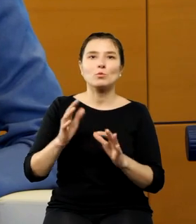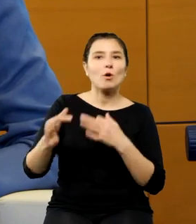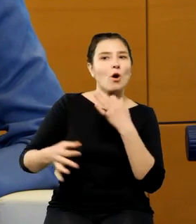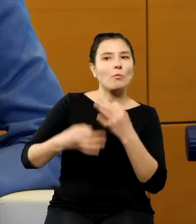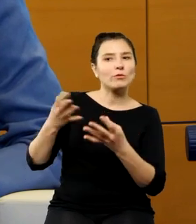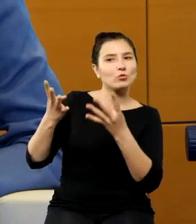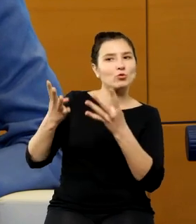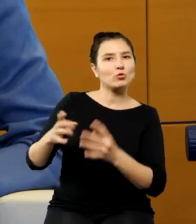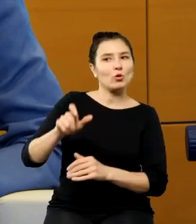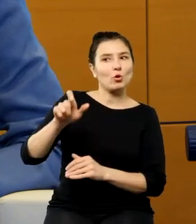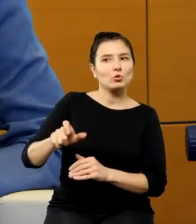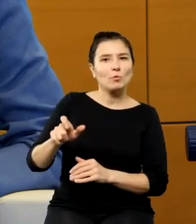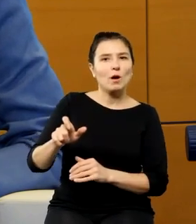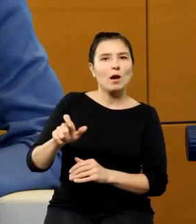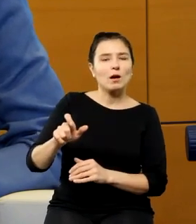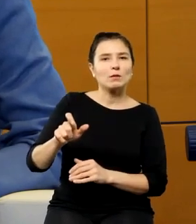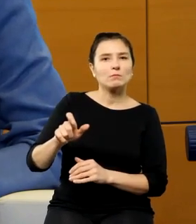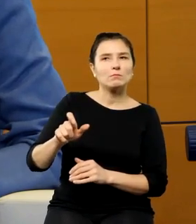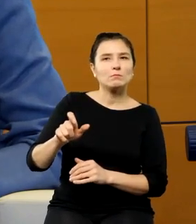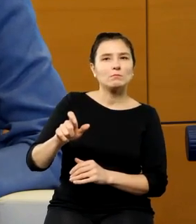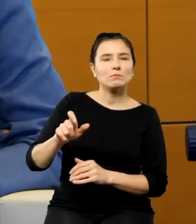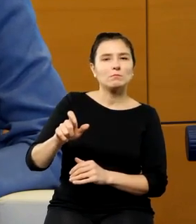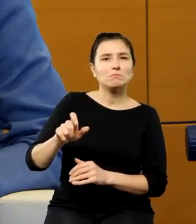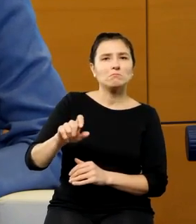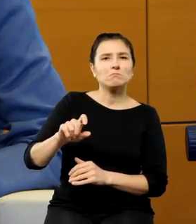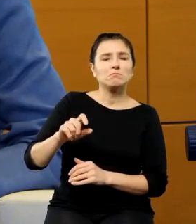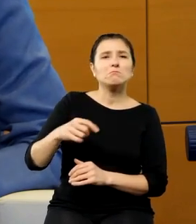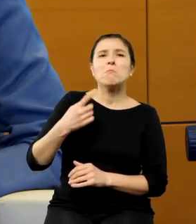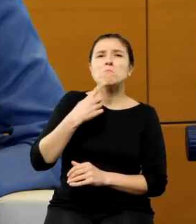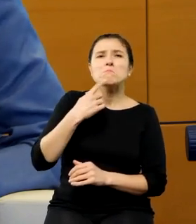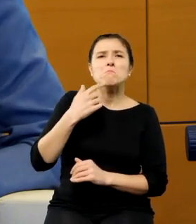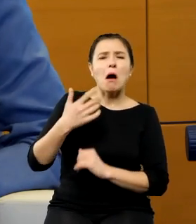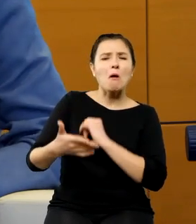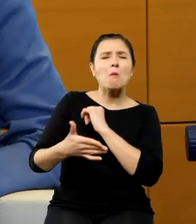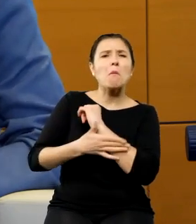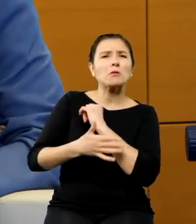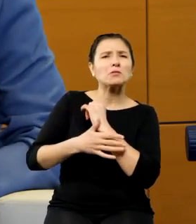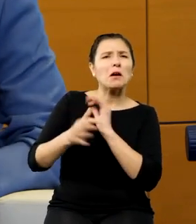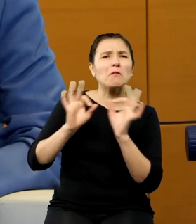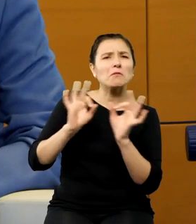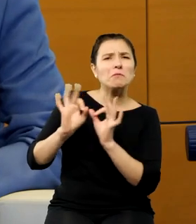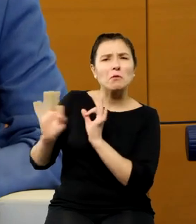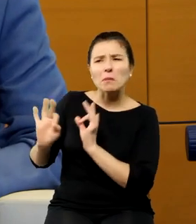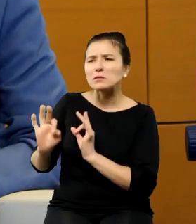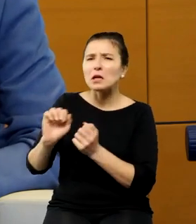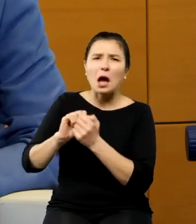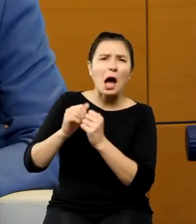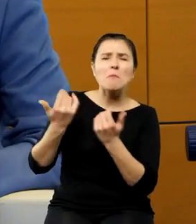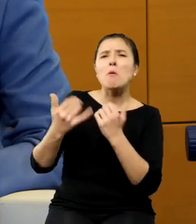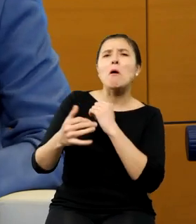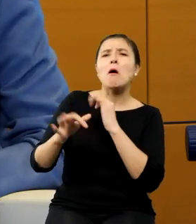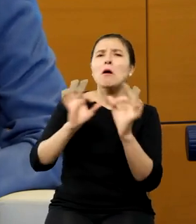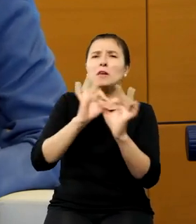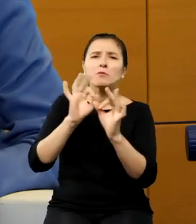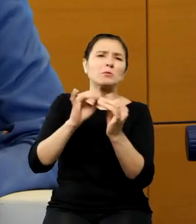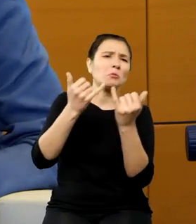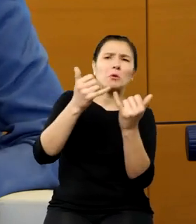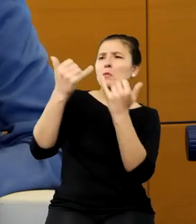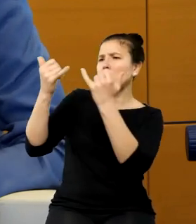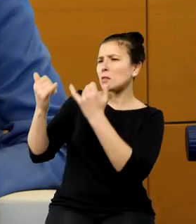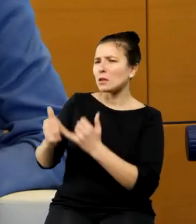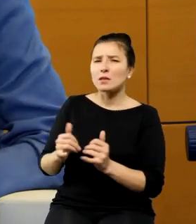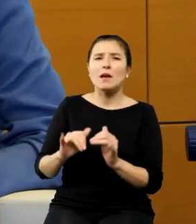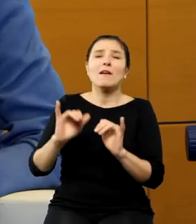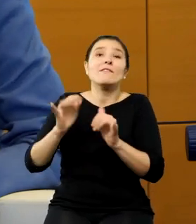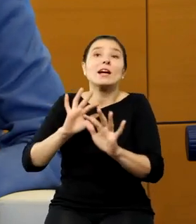kimś, o kim mamy tak mało źródeł. Te źródła są często sprzeczne. W jaki sposób, sposób interesujący dla szerokiej publiczności